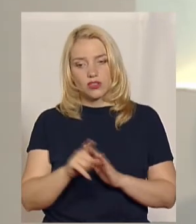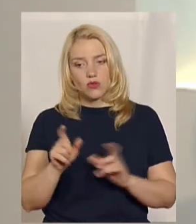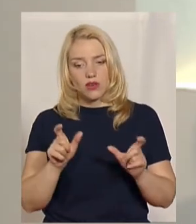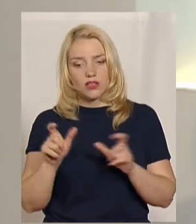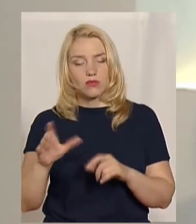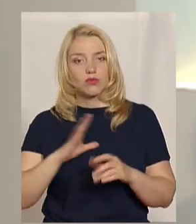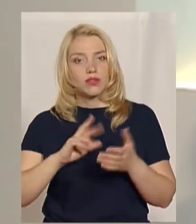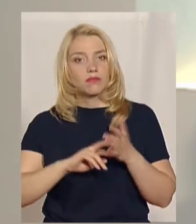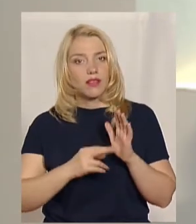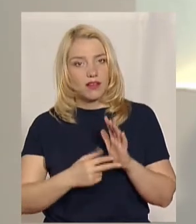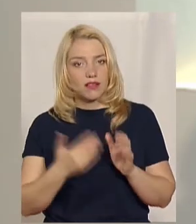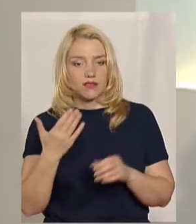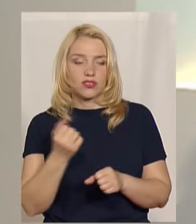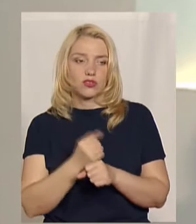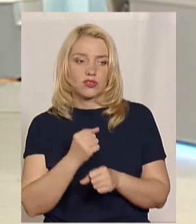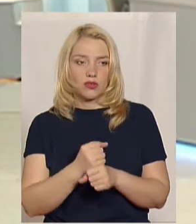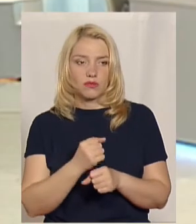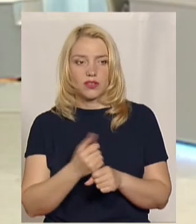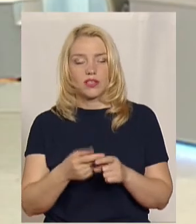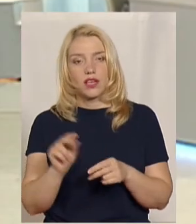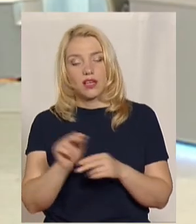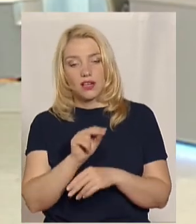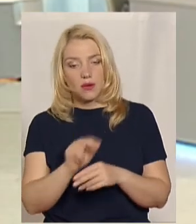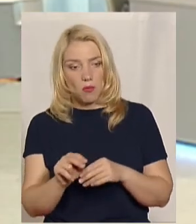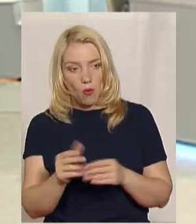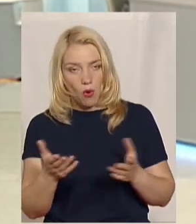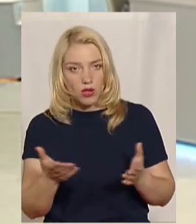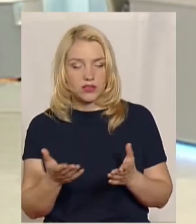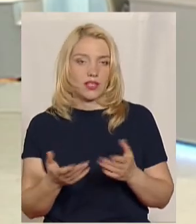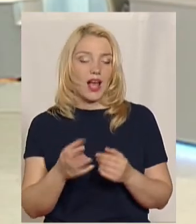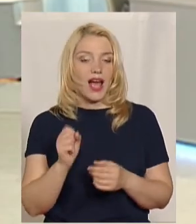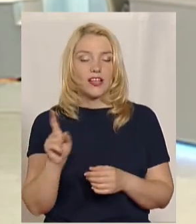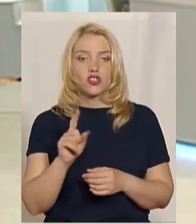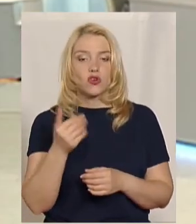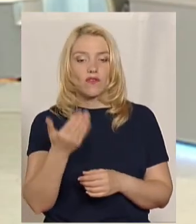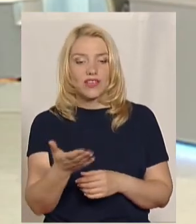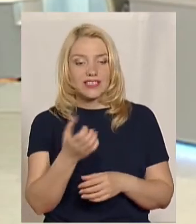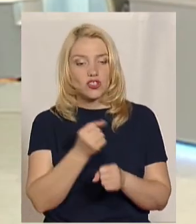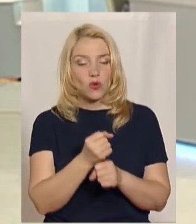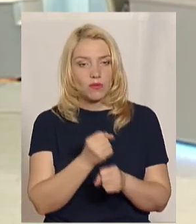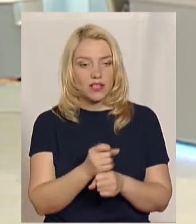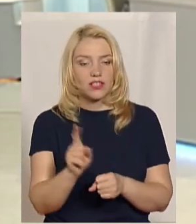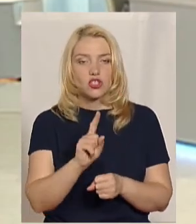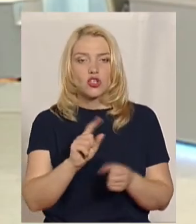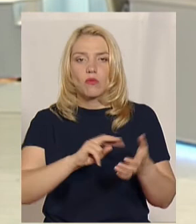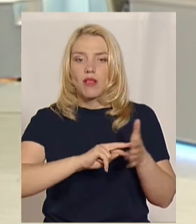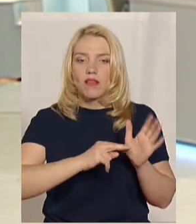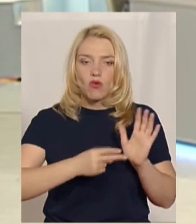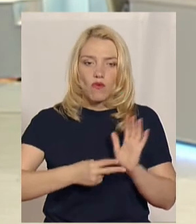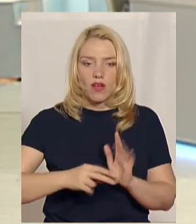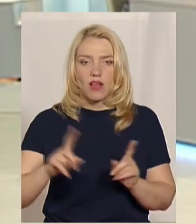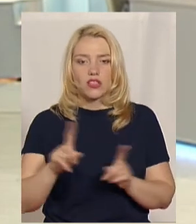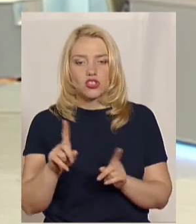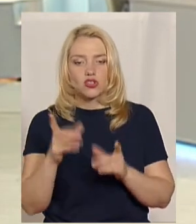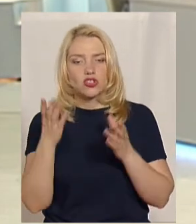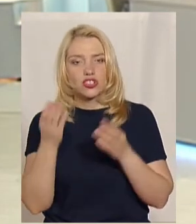Ви зробили там ремонт певний. Що ви зробили, що ви планували, і що від тих планів